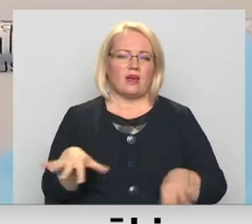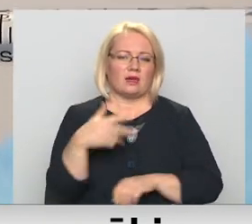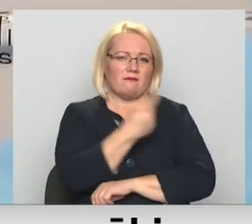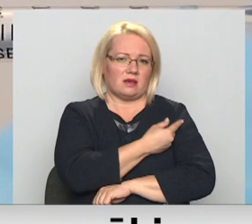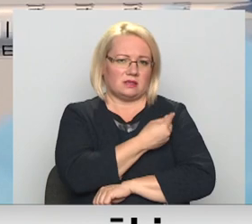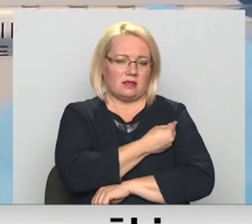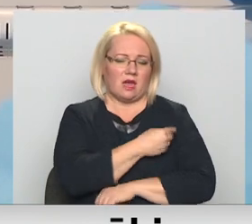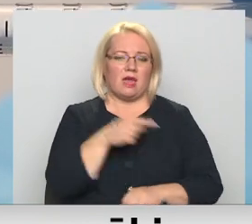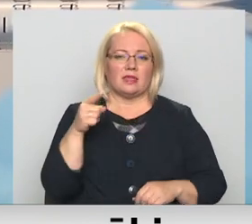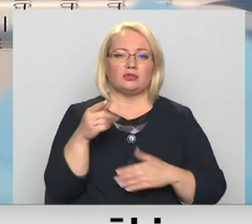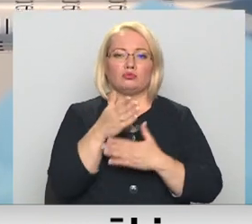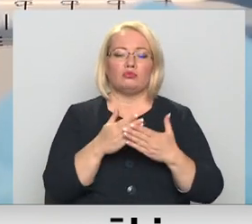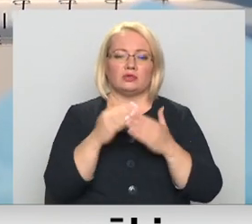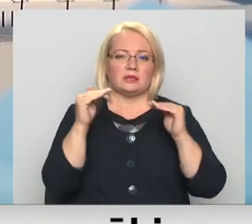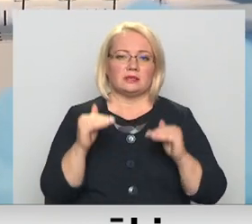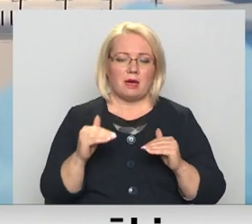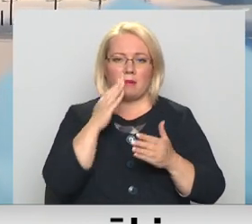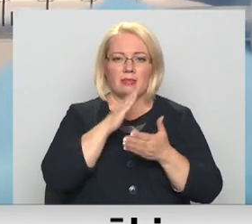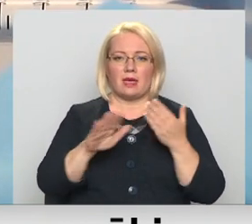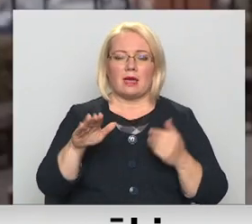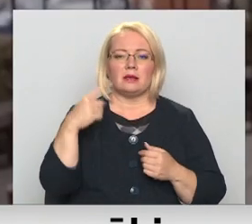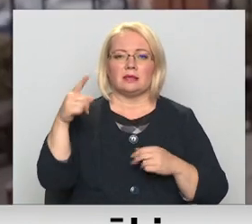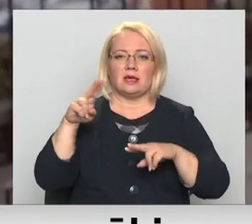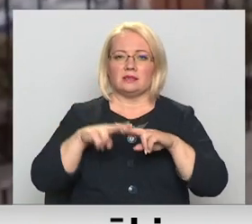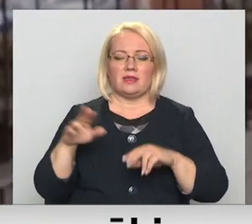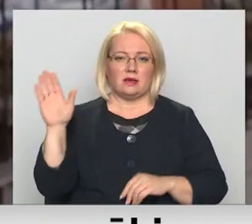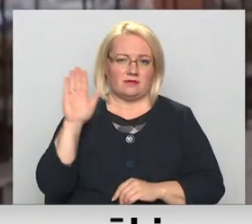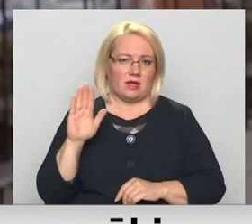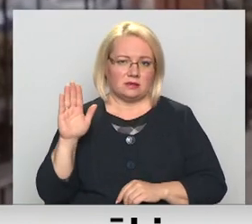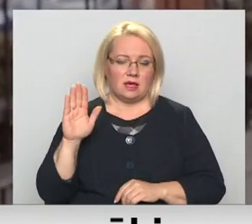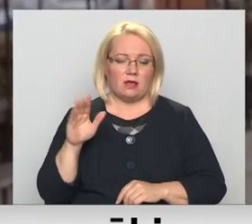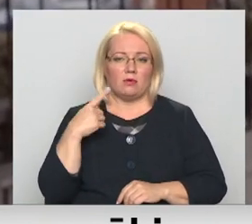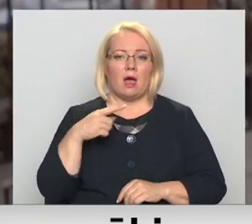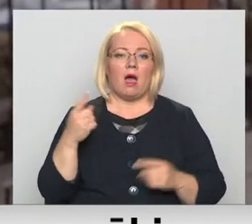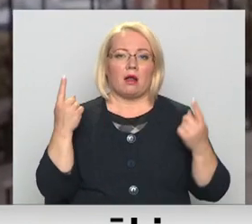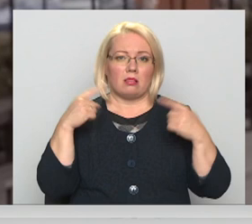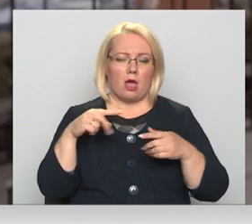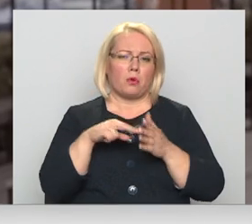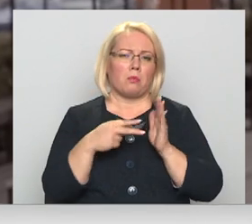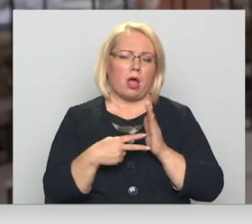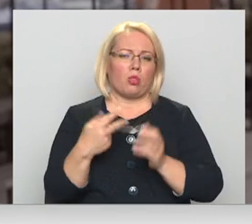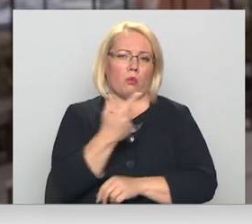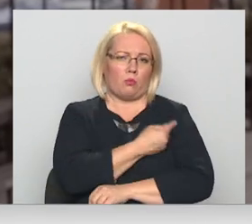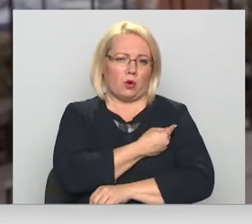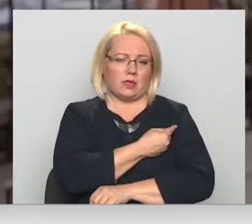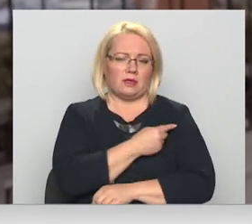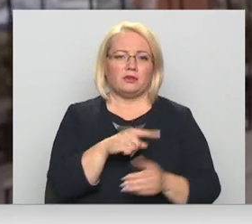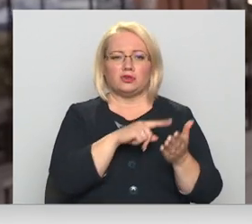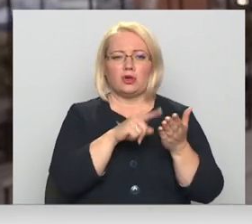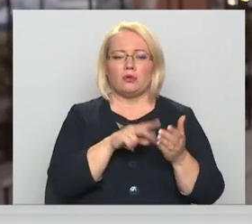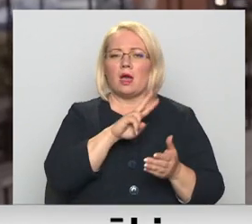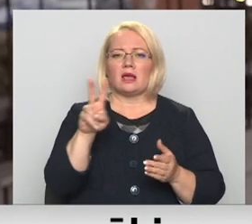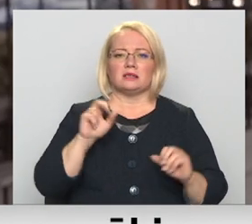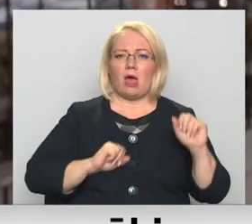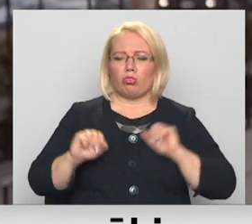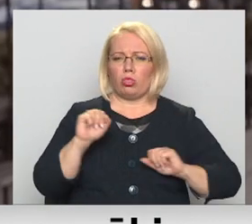nereti ir pat uz pusi zemāka, nekā citviet valstī. Ar laiku plānoju potēties. Un kas jūs pagaidām attura?